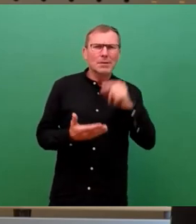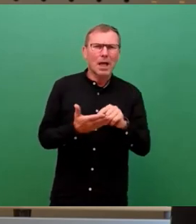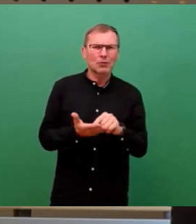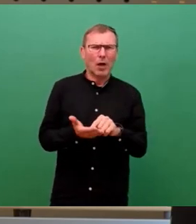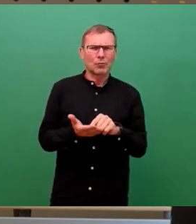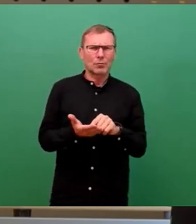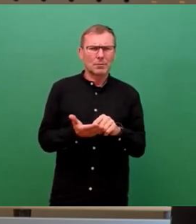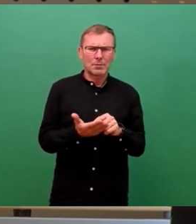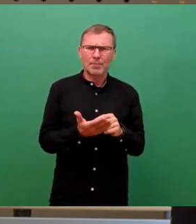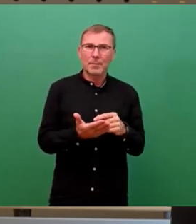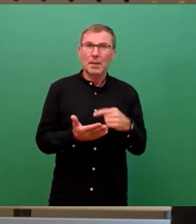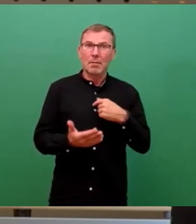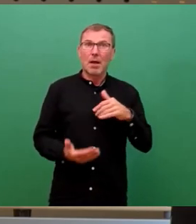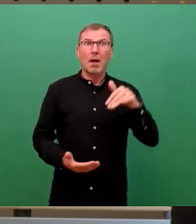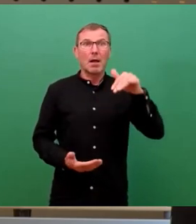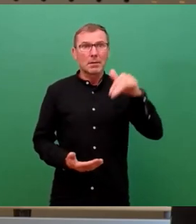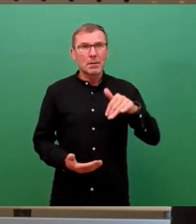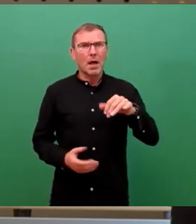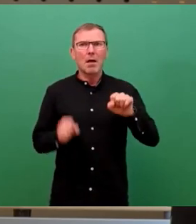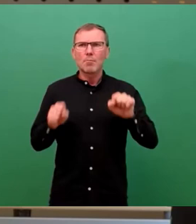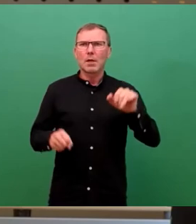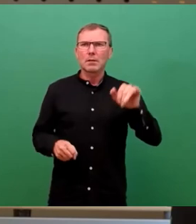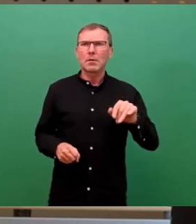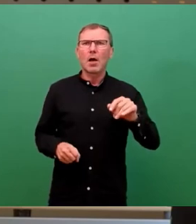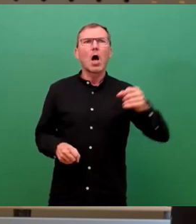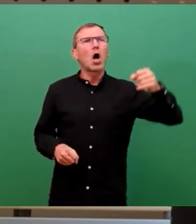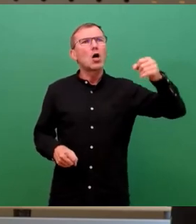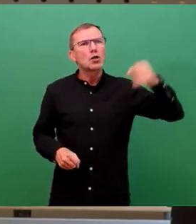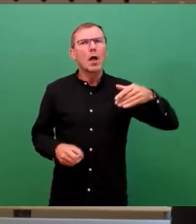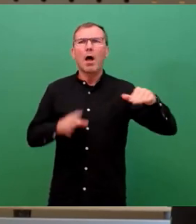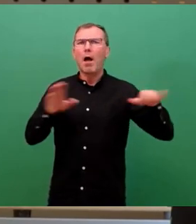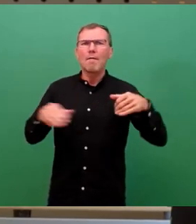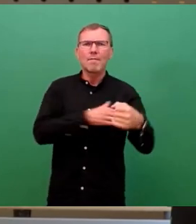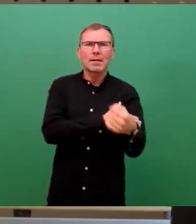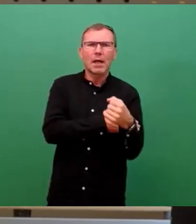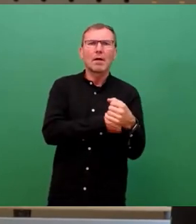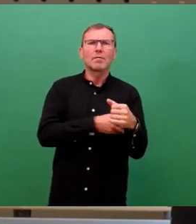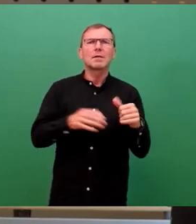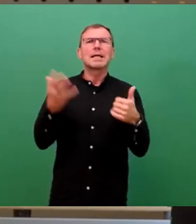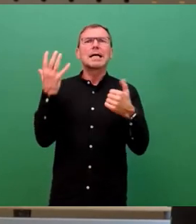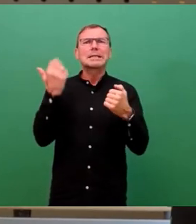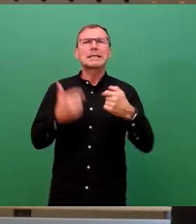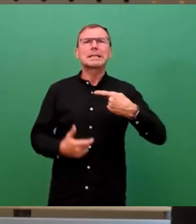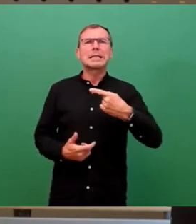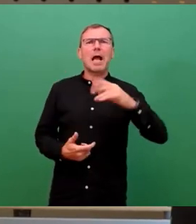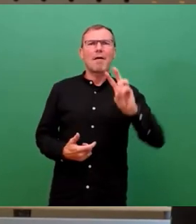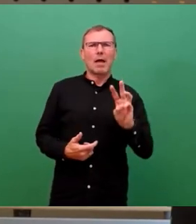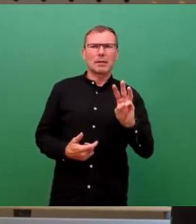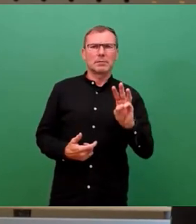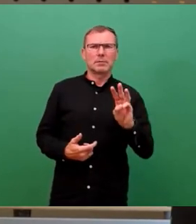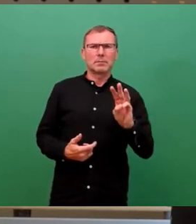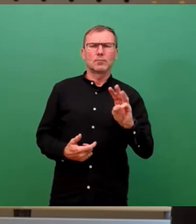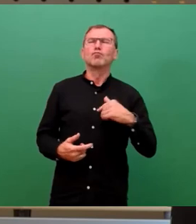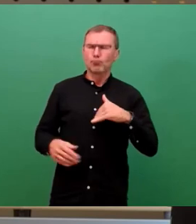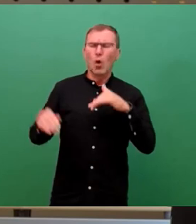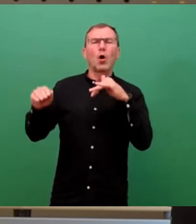Kapazitäten in Deutschland, Solar- und Windkraftanlagen von 60 Gigawatt. Das können wir abrufen. Wissen